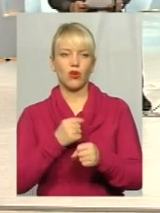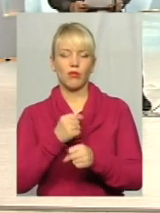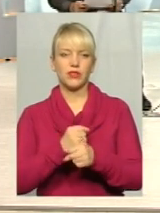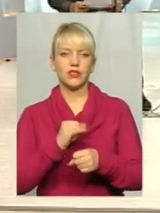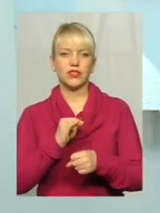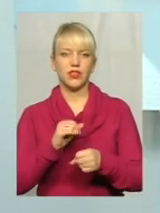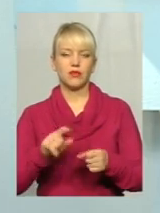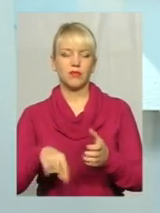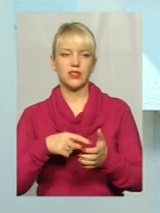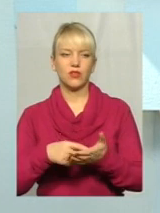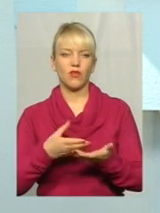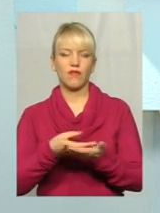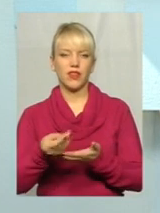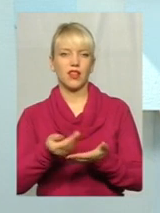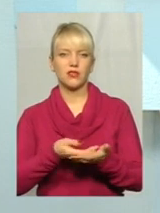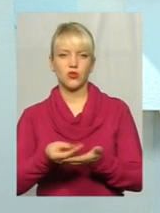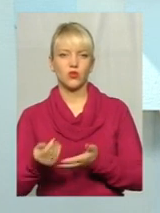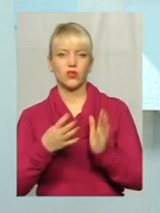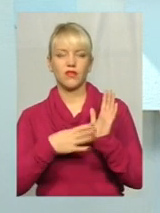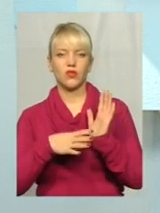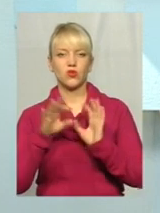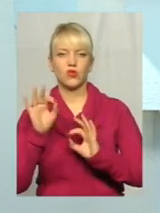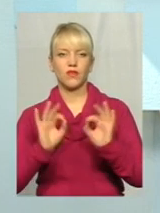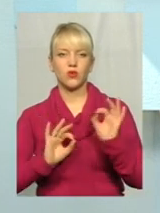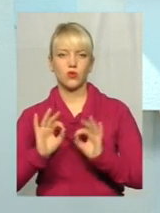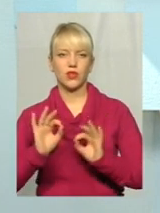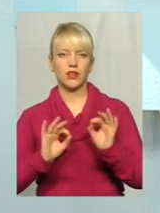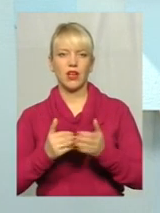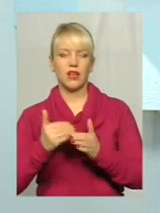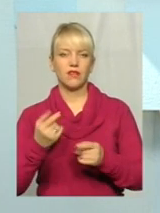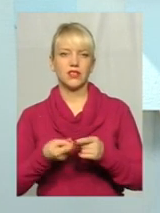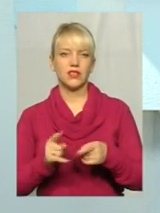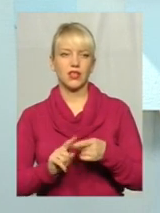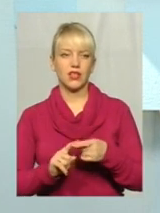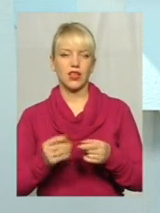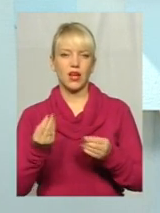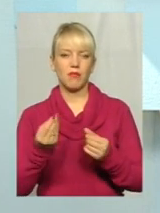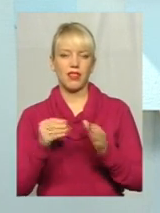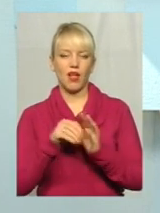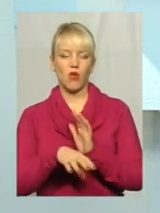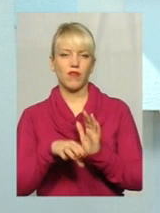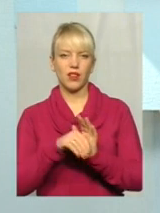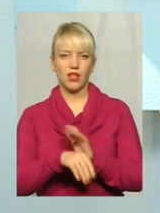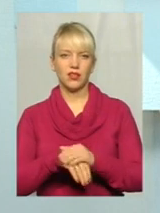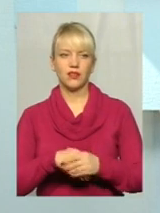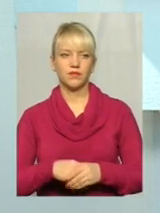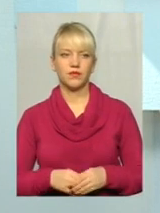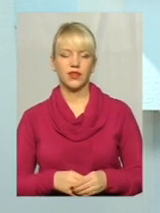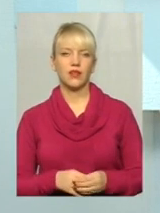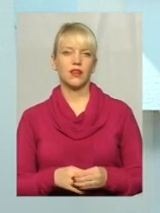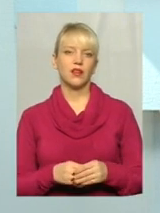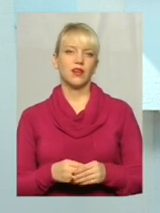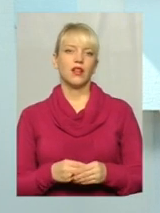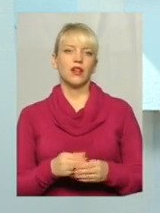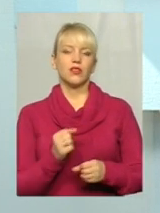місто фінансує 90% даних капіталовкладень. Зроблено це